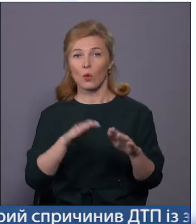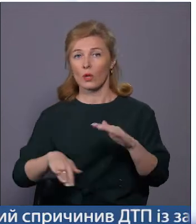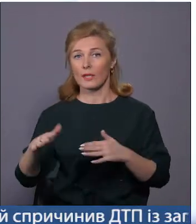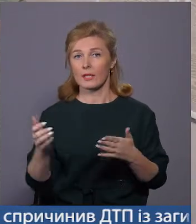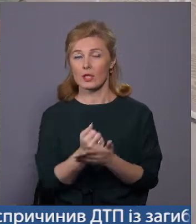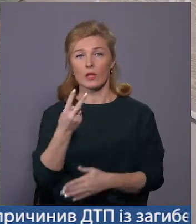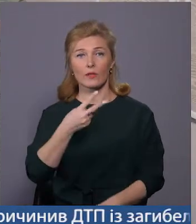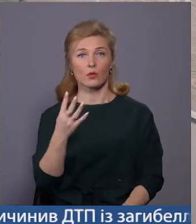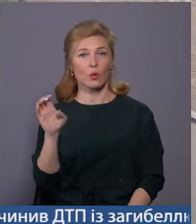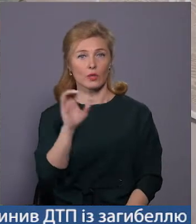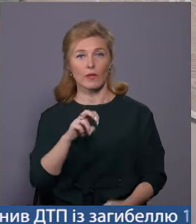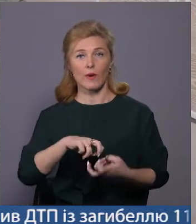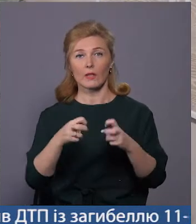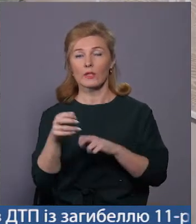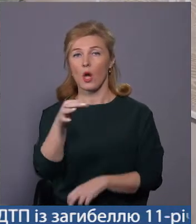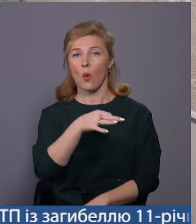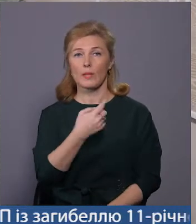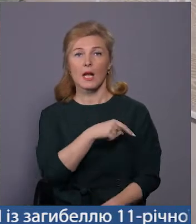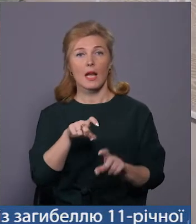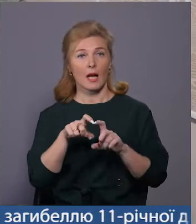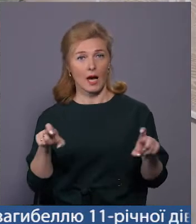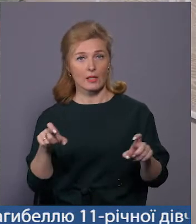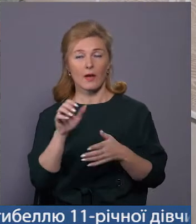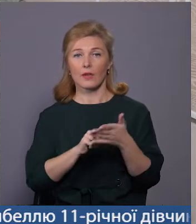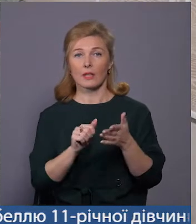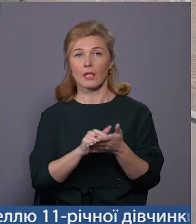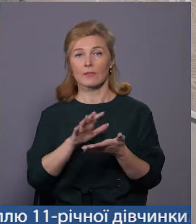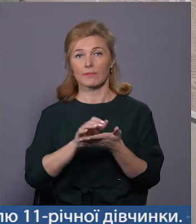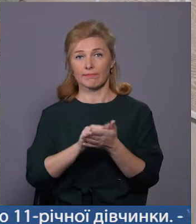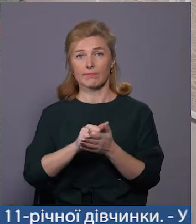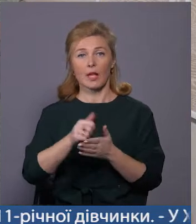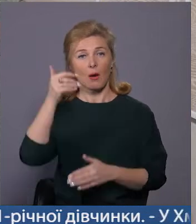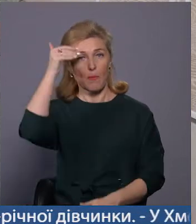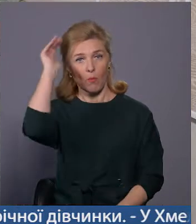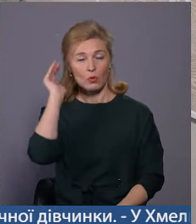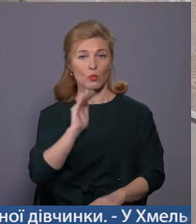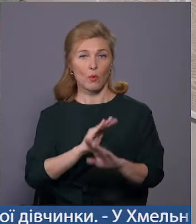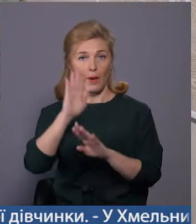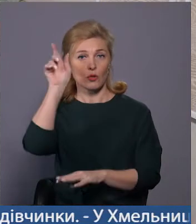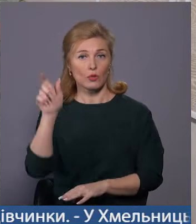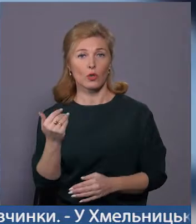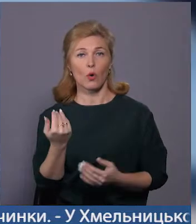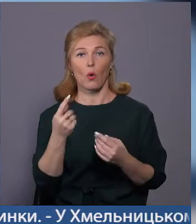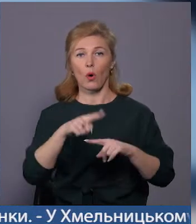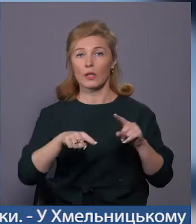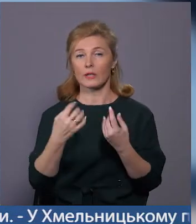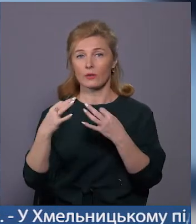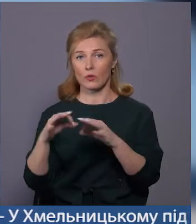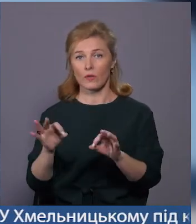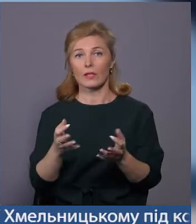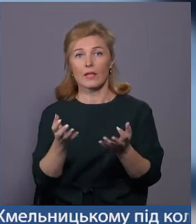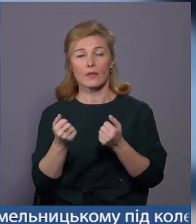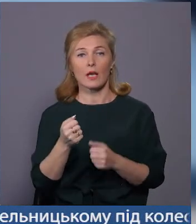22 січня в Івано-Франківській обласній лікарні. Внаслідок ураження головного мозку помер чоловік. Його рідні дали згоду на забір